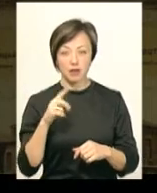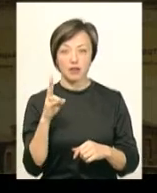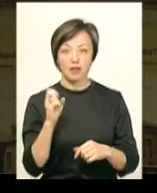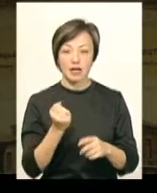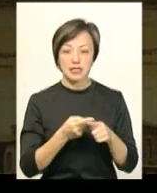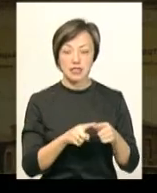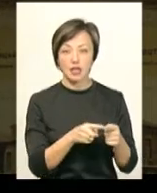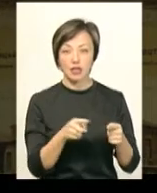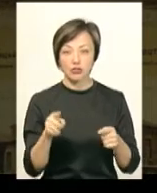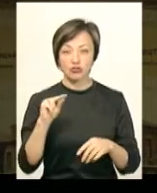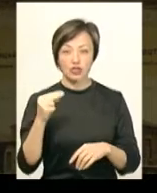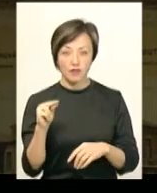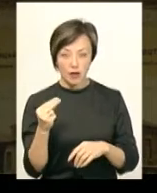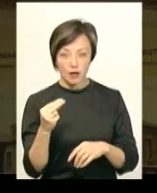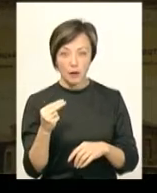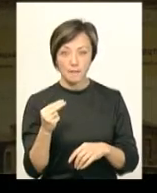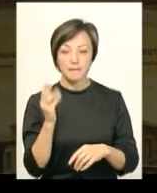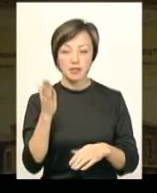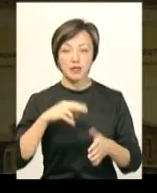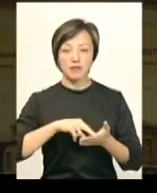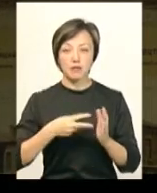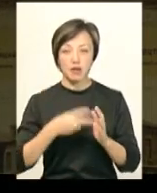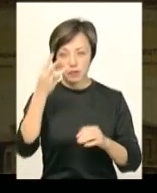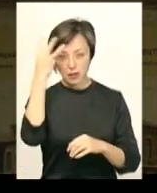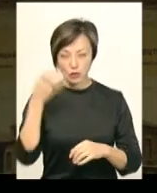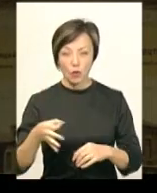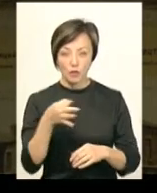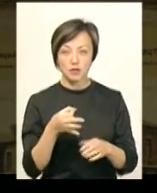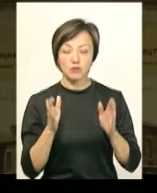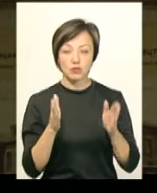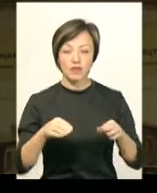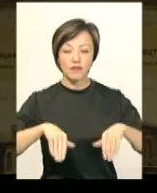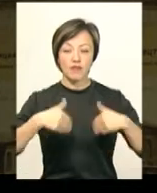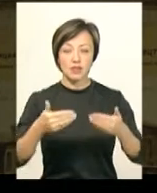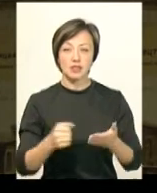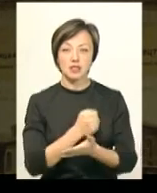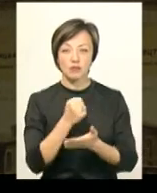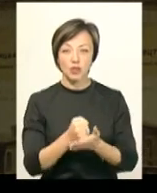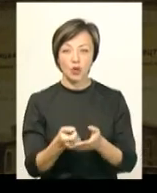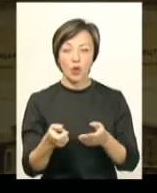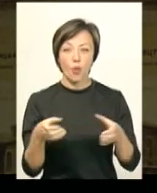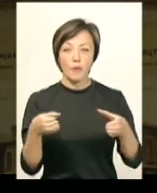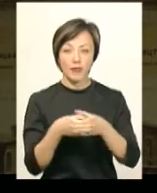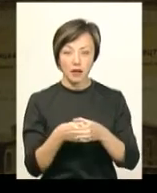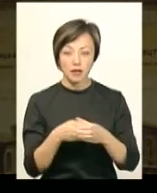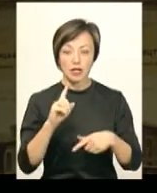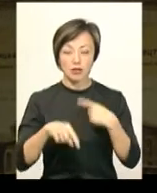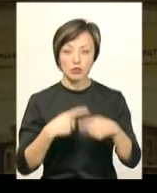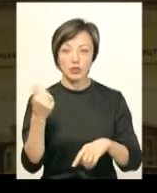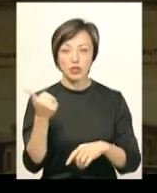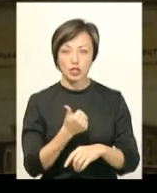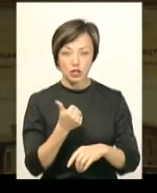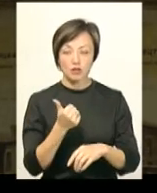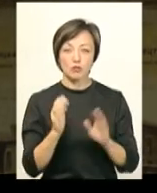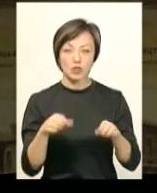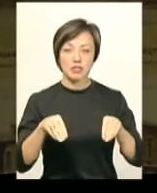цей четверг перспективний план Хмельницької області буде ввернений на затвердження урядового комітету. І тоді на наступний тиждень він